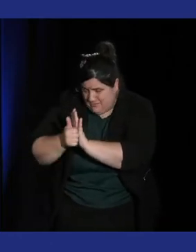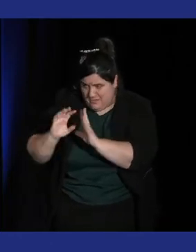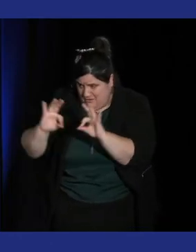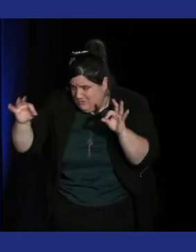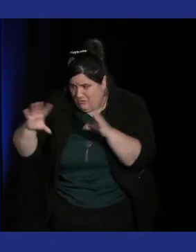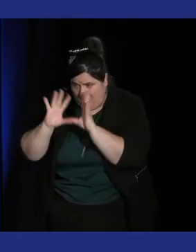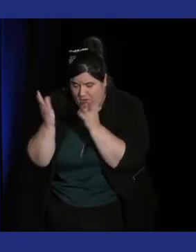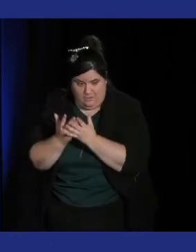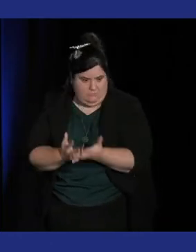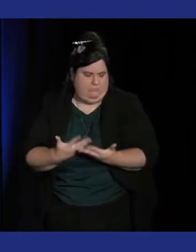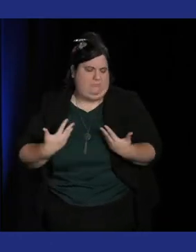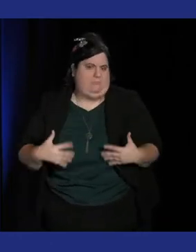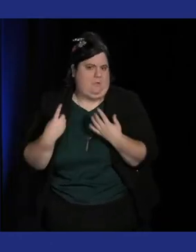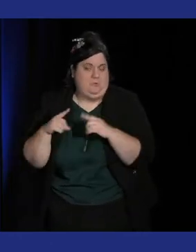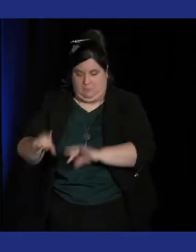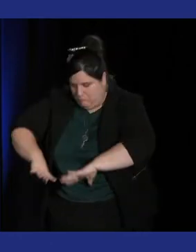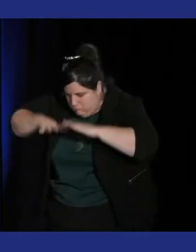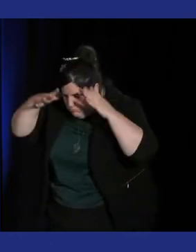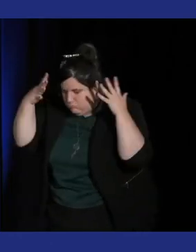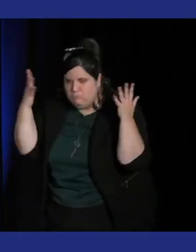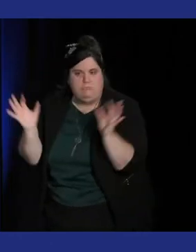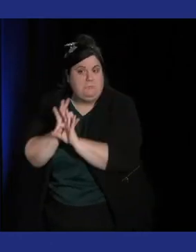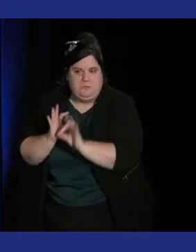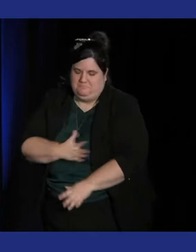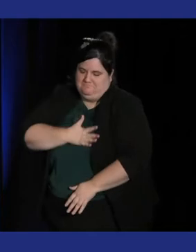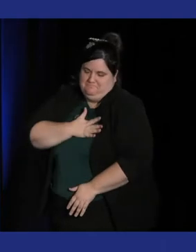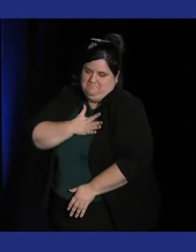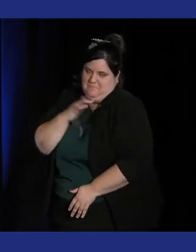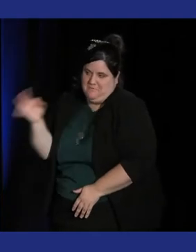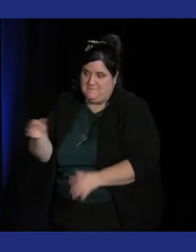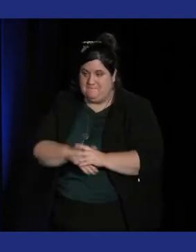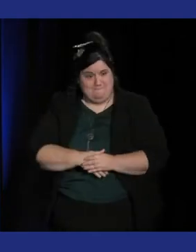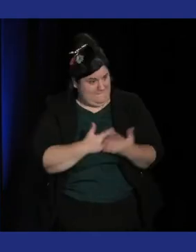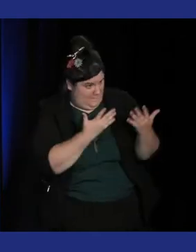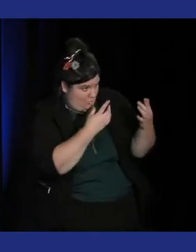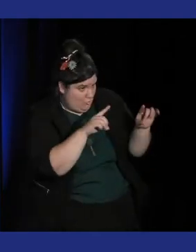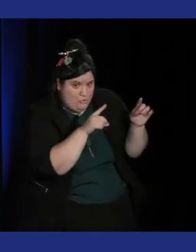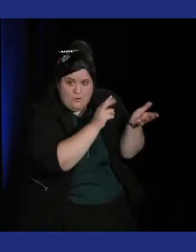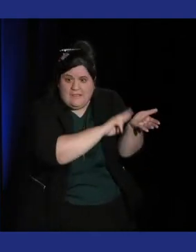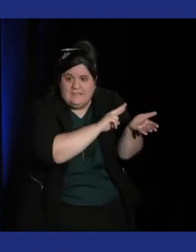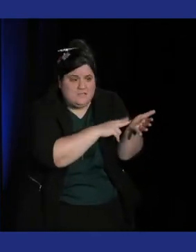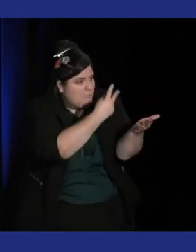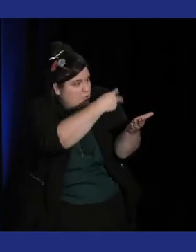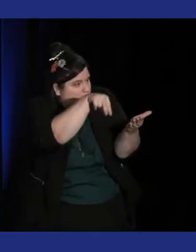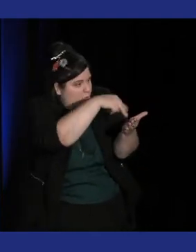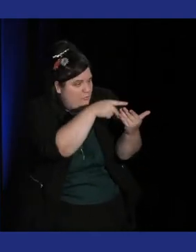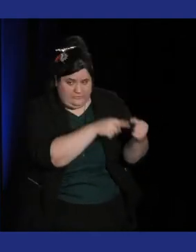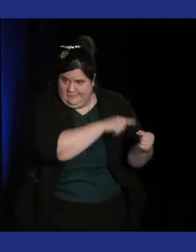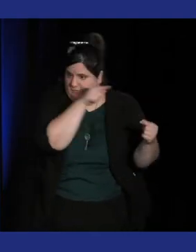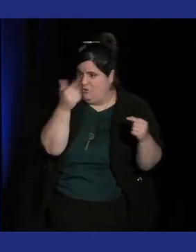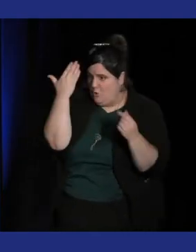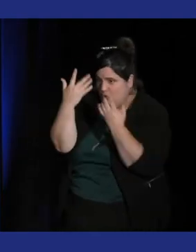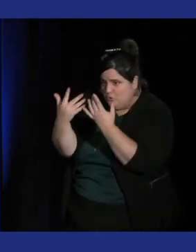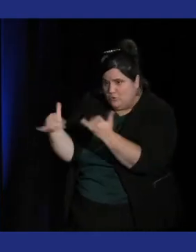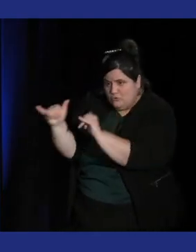séquences quand on intègre une séquence d'un jeu de rythme dans un autre genre il y a justement il y